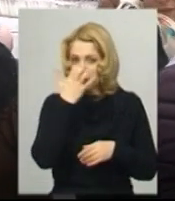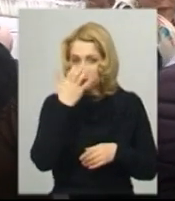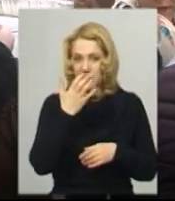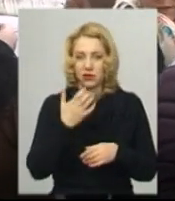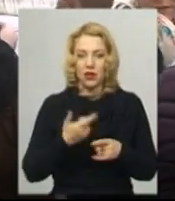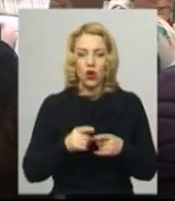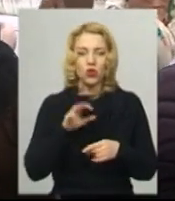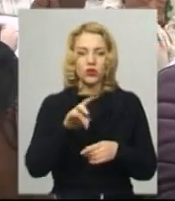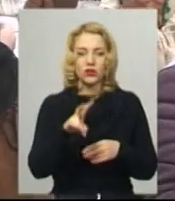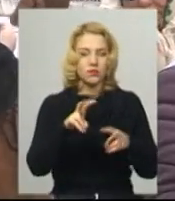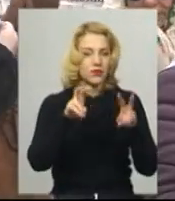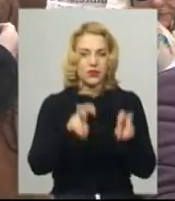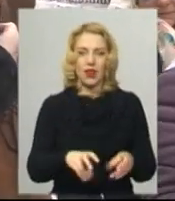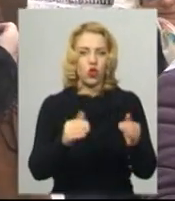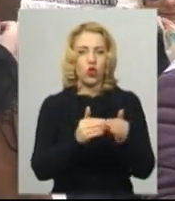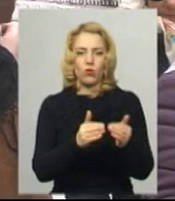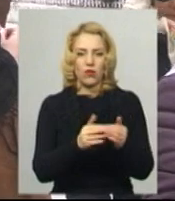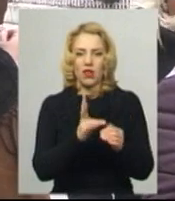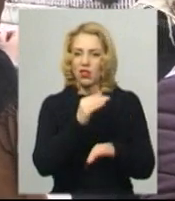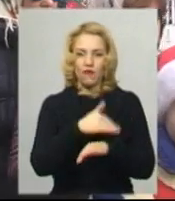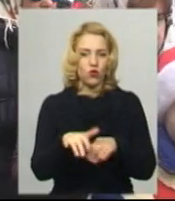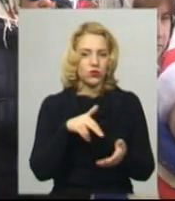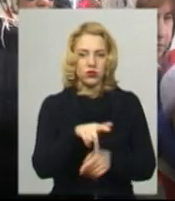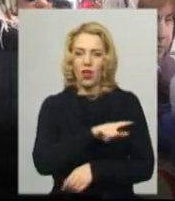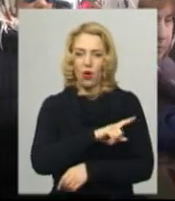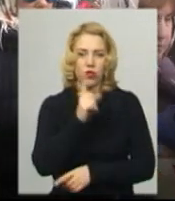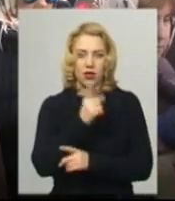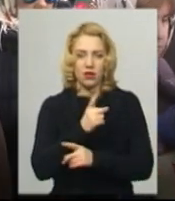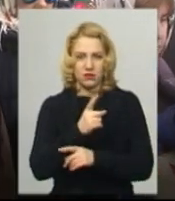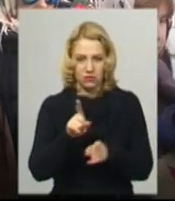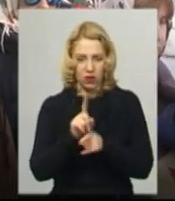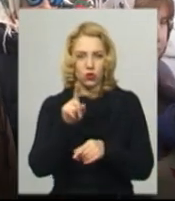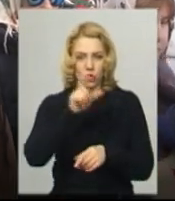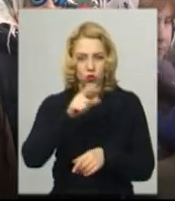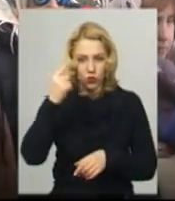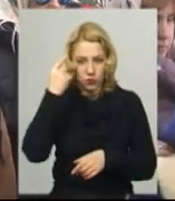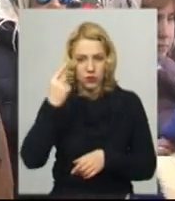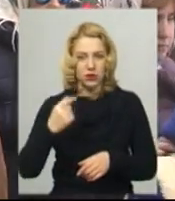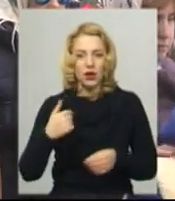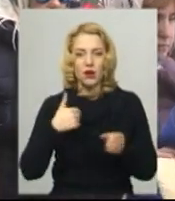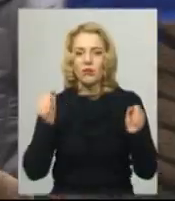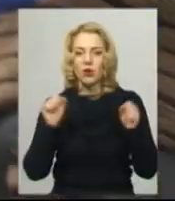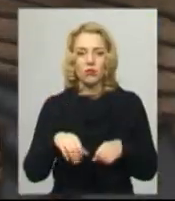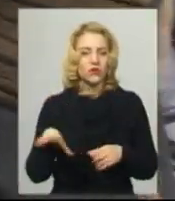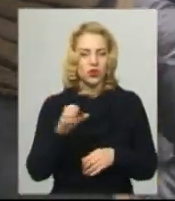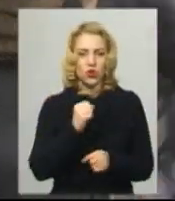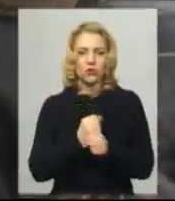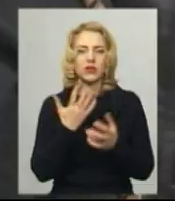залишок, то їй треба сидіти вдома і навіть на вулицю не виходити. Ми можемо любу роботу, яку робиться руками.